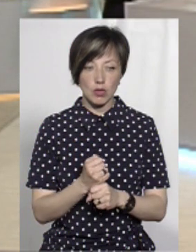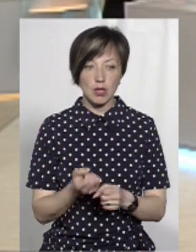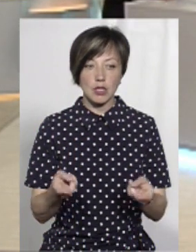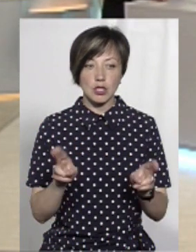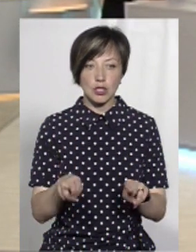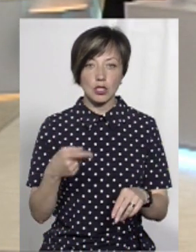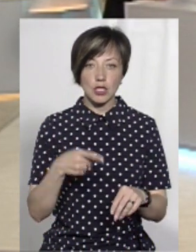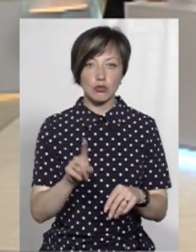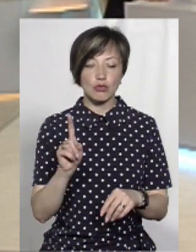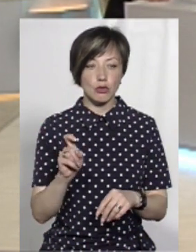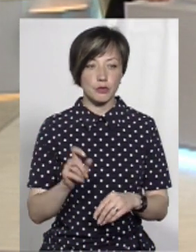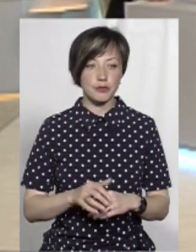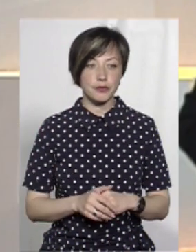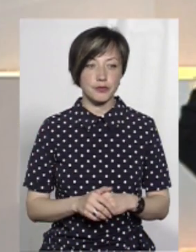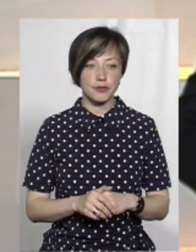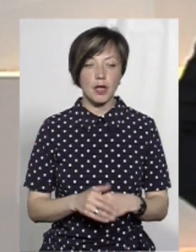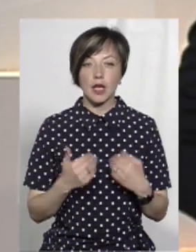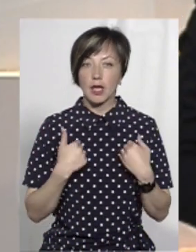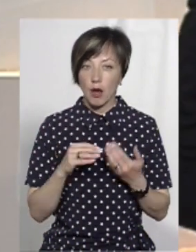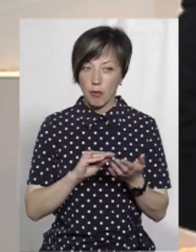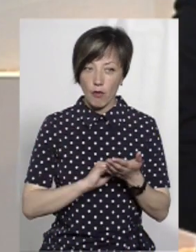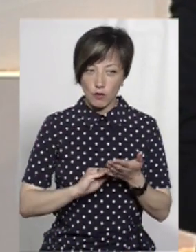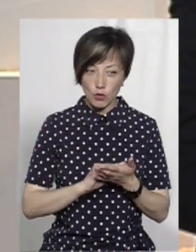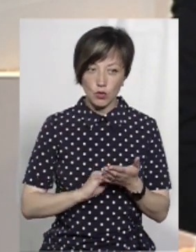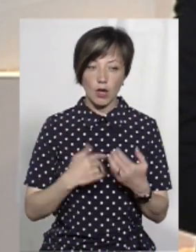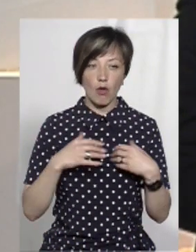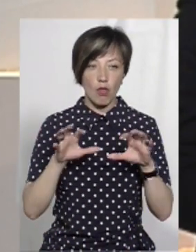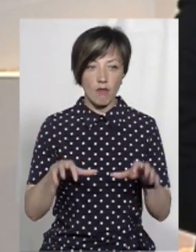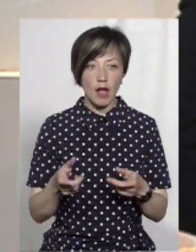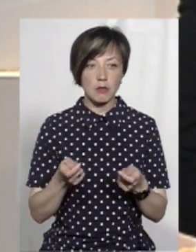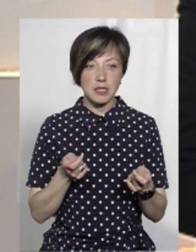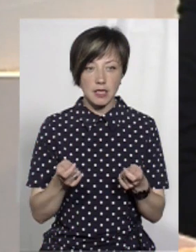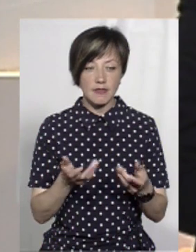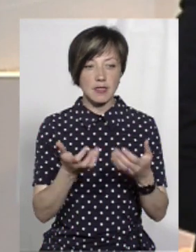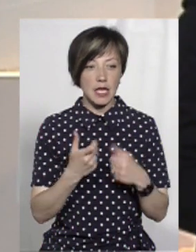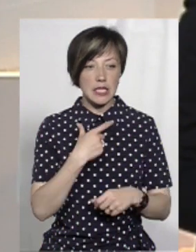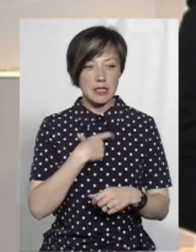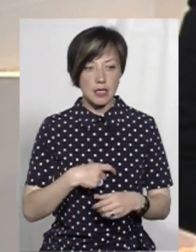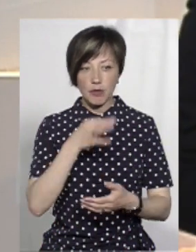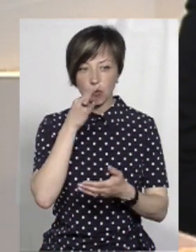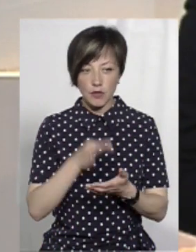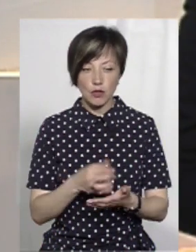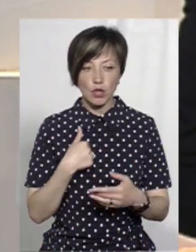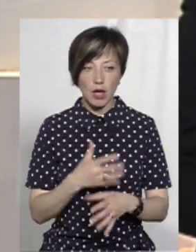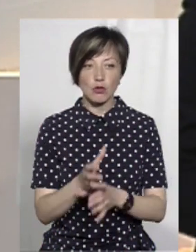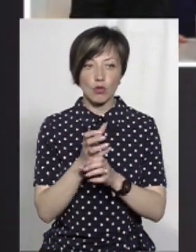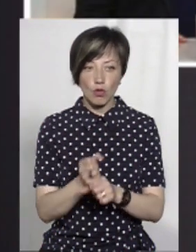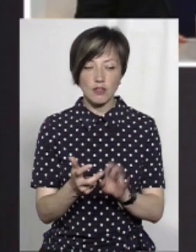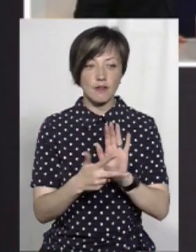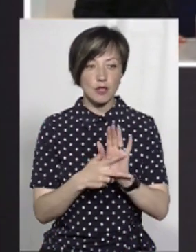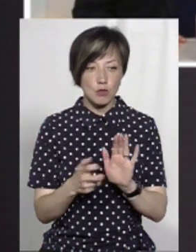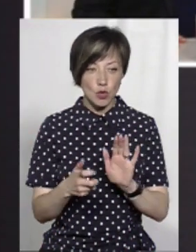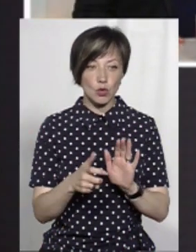ми залишимо десь 1100. Я ще раз кажу. Я сьогодні, як голова адміністрації, взяти на себе відповідальність, що я скорочую